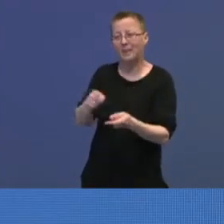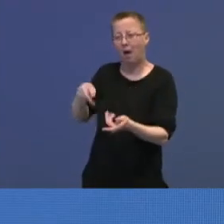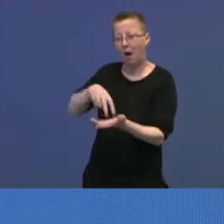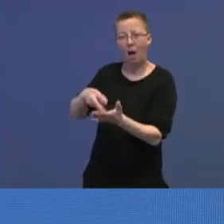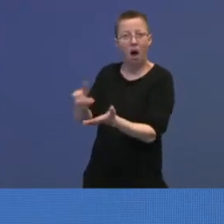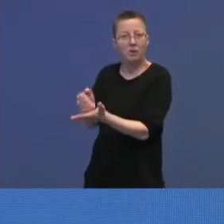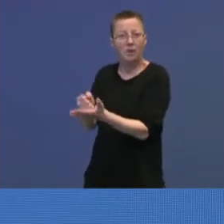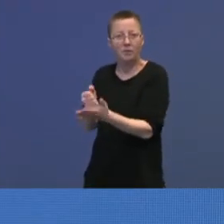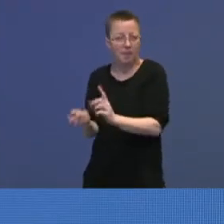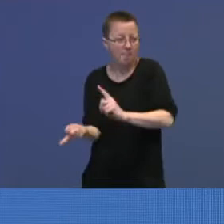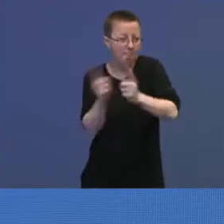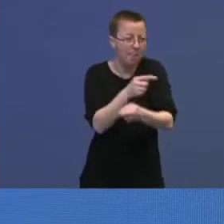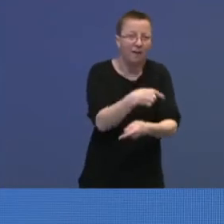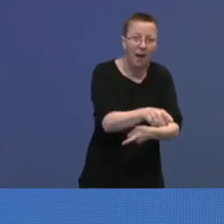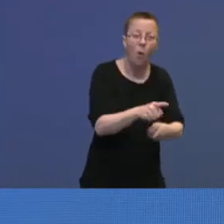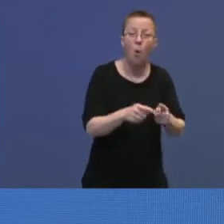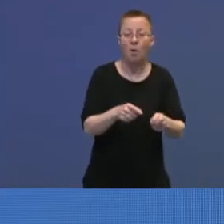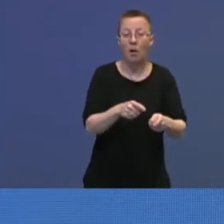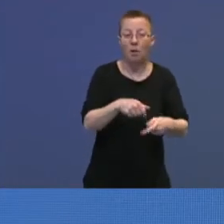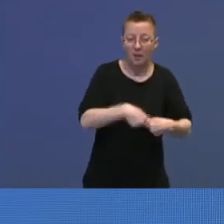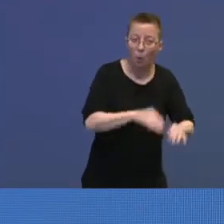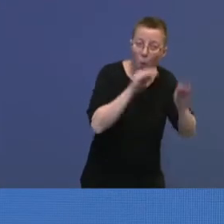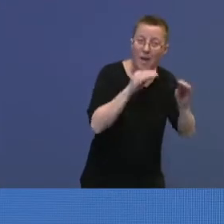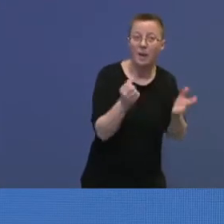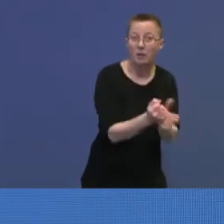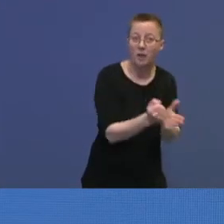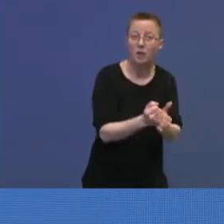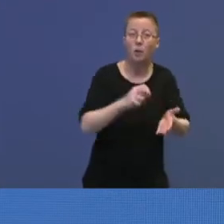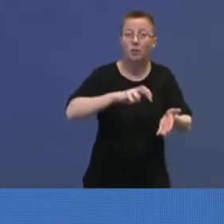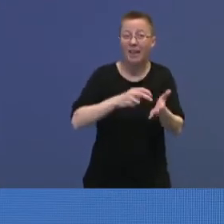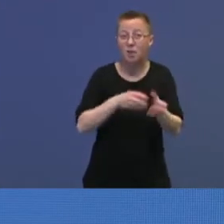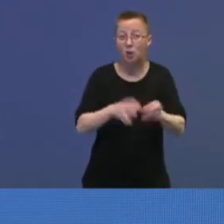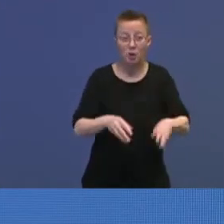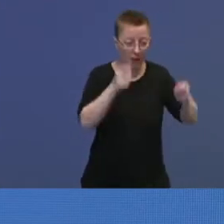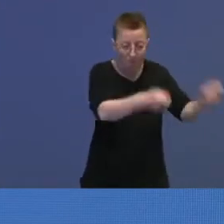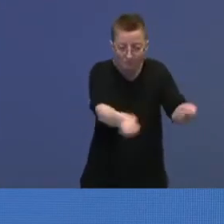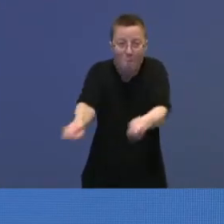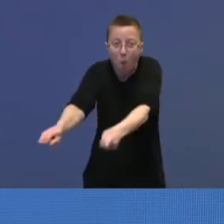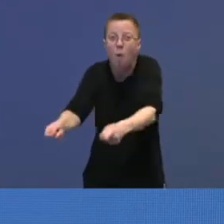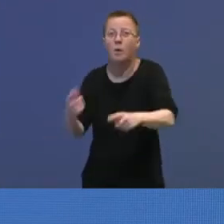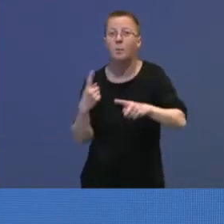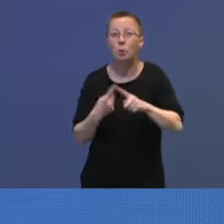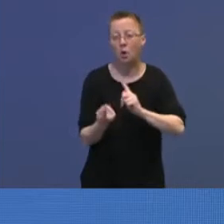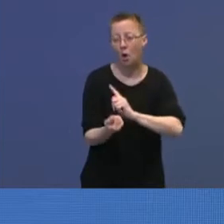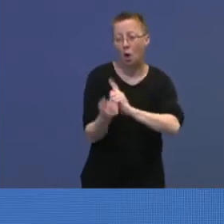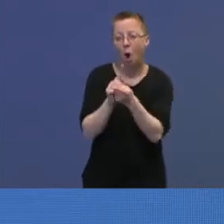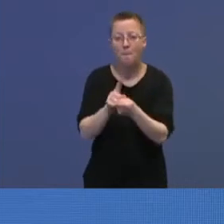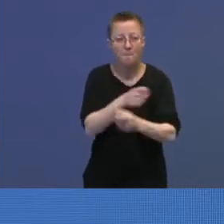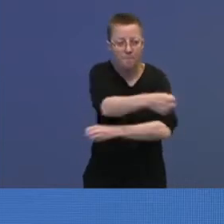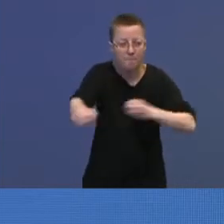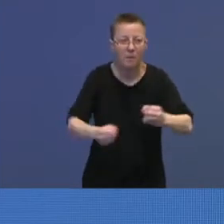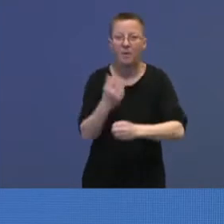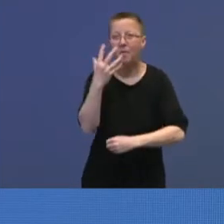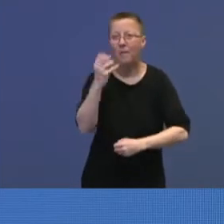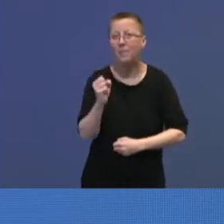utlendingsenhet. Personell har blitt opplært, og tekniske løsninger har kommet på plass. Og det er også omdisponert 50 millioner